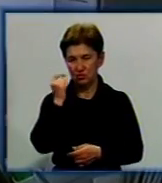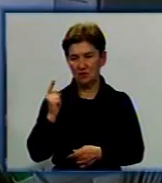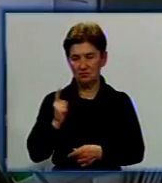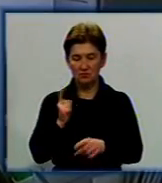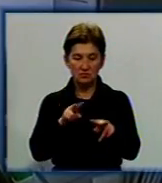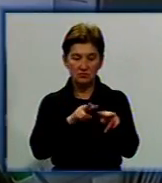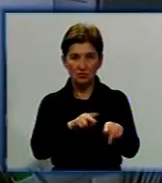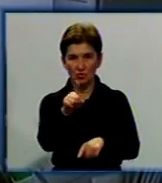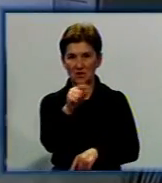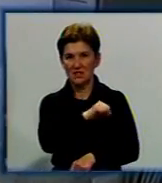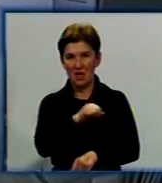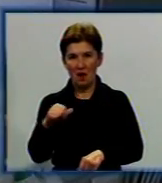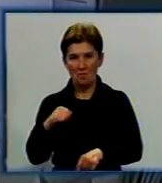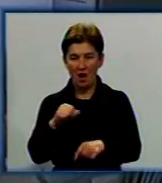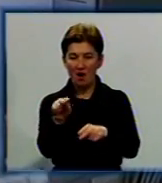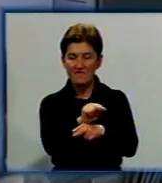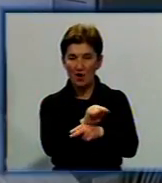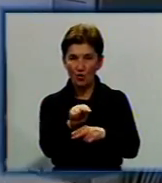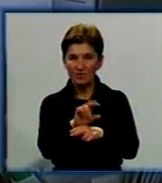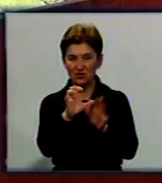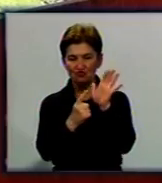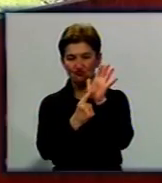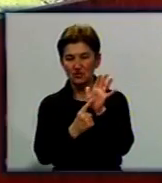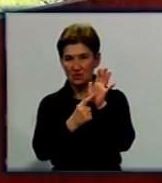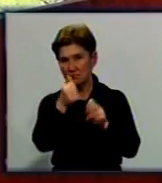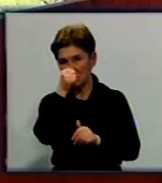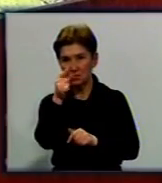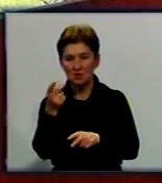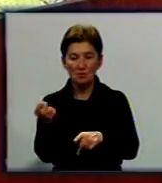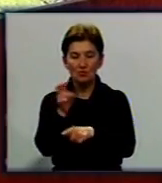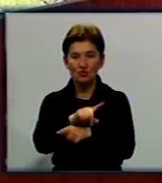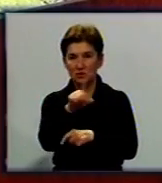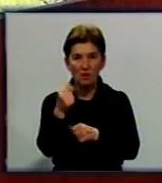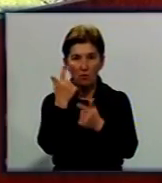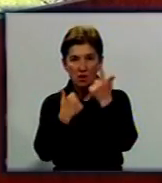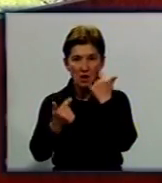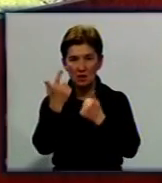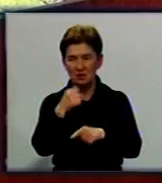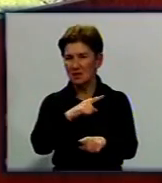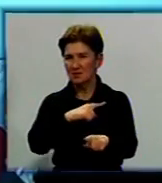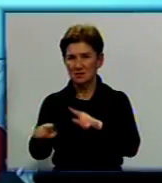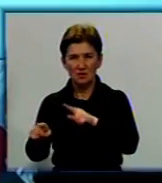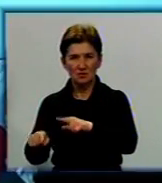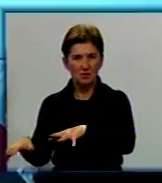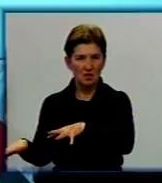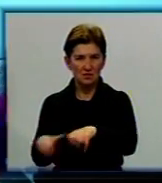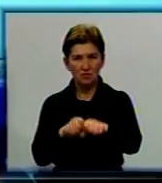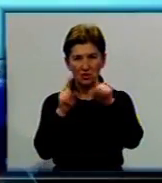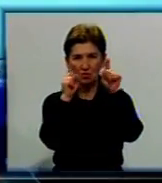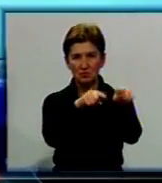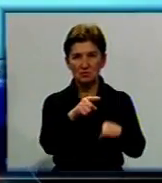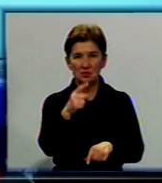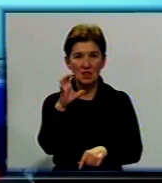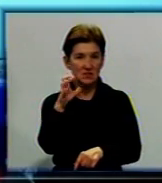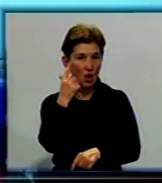виховує Святослава шести місяців. Пані Любов розповідає, онук прийшов зі школи заплаканий. Його відразу ж повезли у лікарню. Сукровиця пішла з